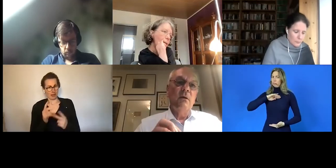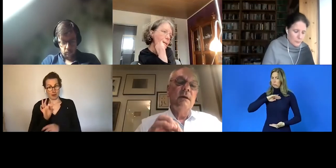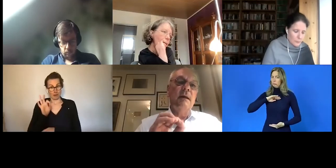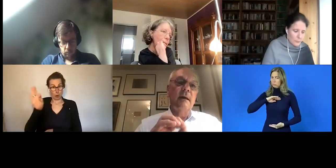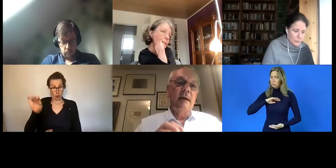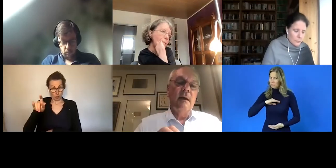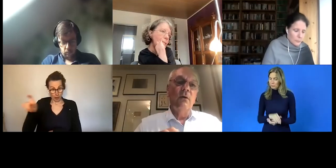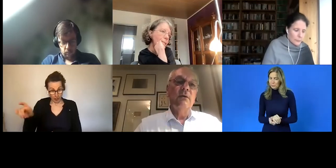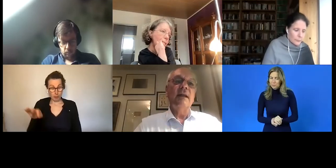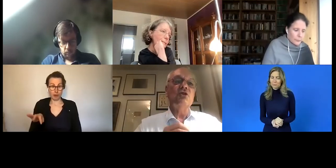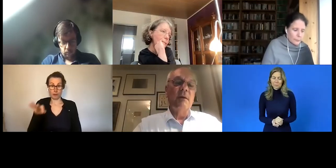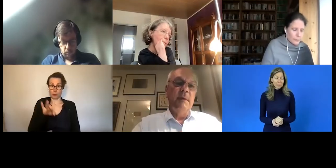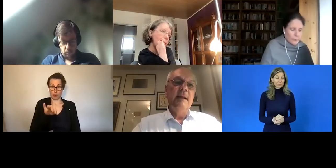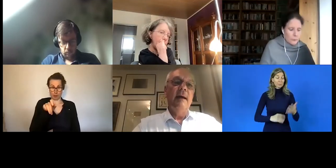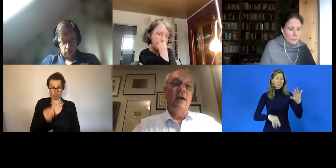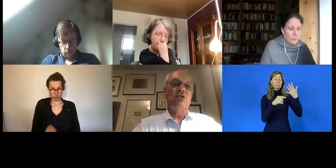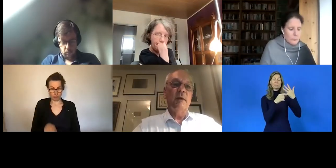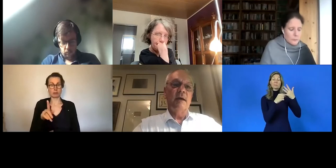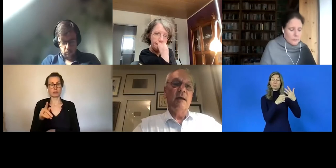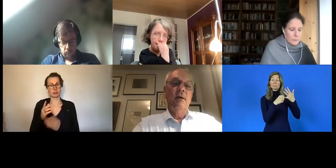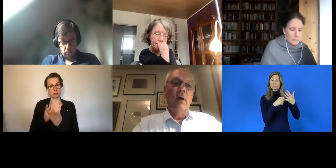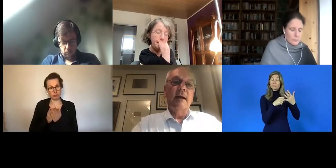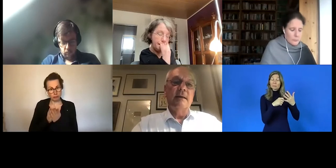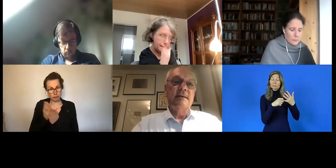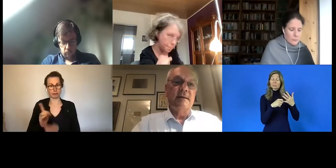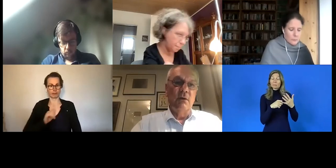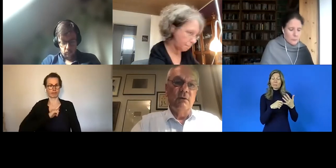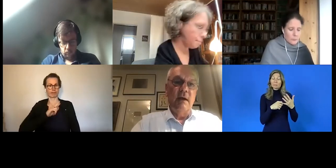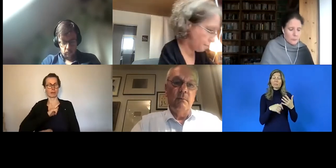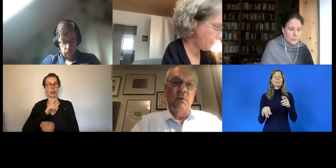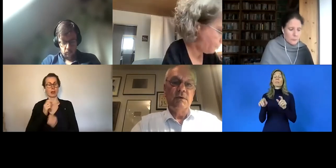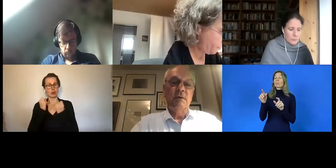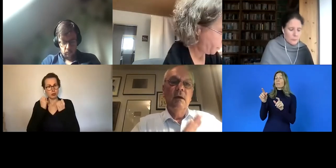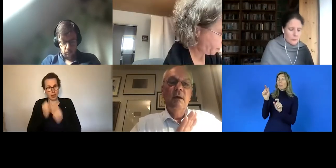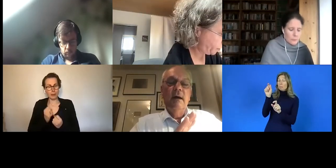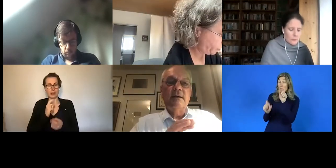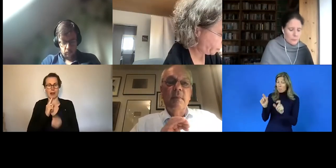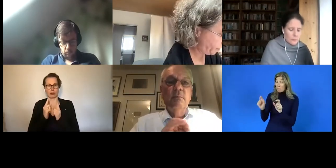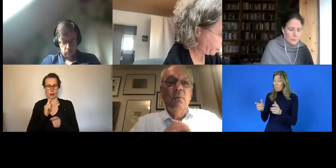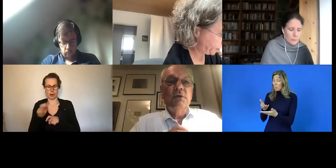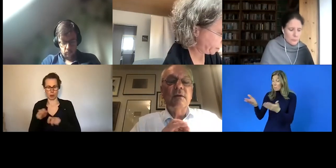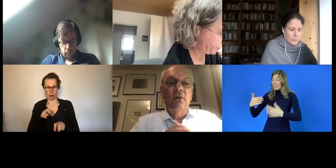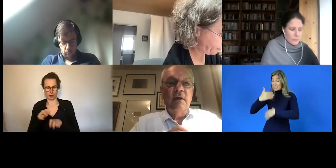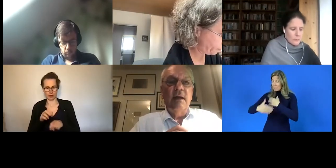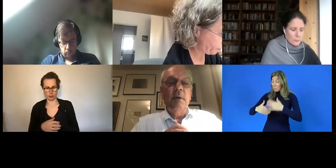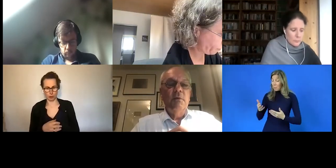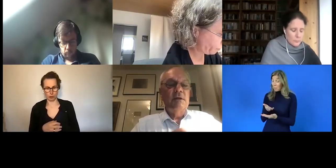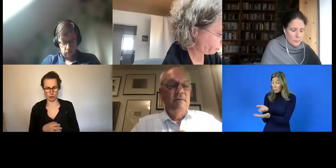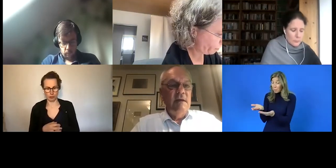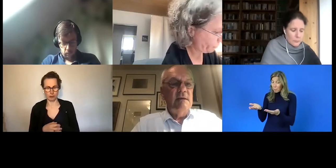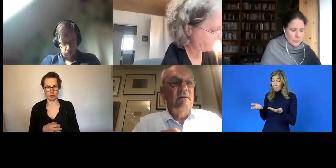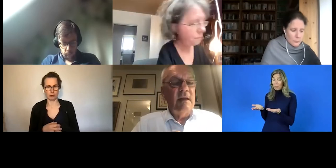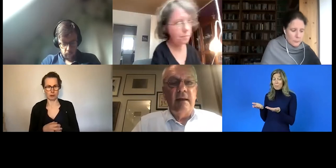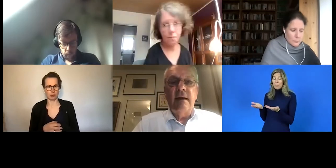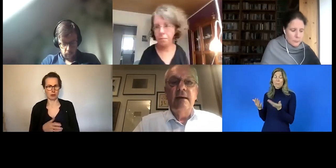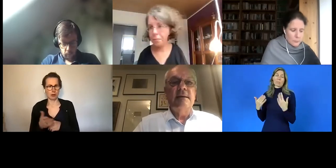Behinderungen in der Region eine stabile Ansprechorganisation geben muss. Also man muss, die Unternehmen müssen